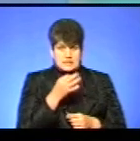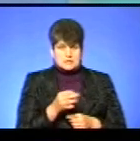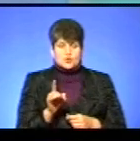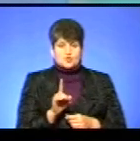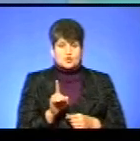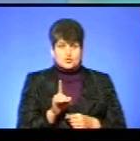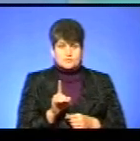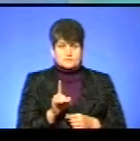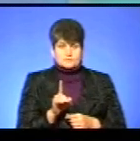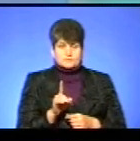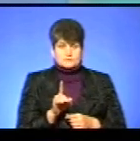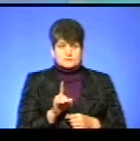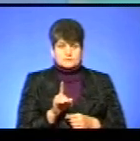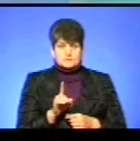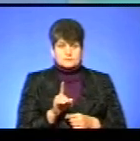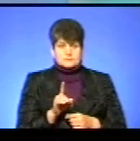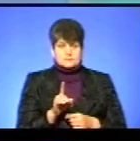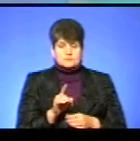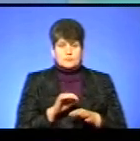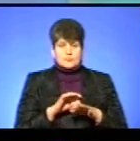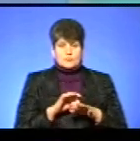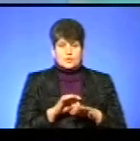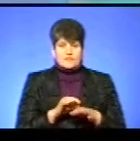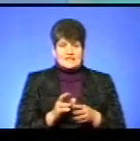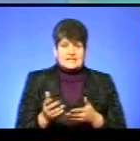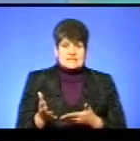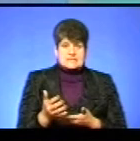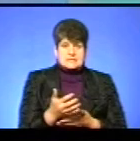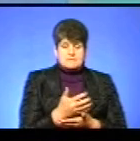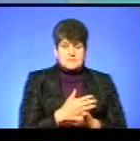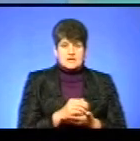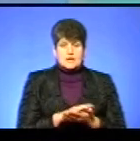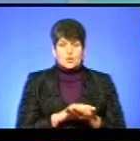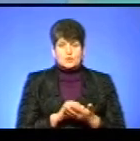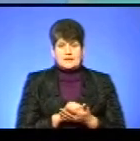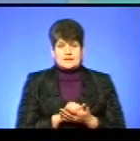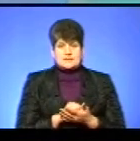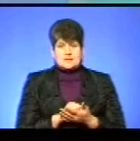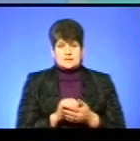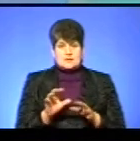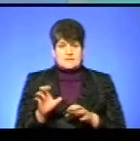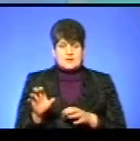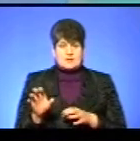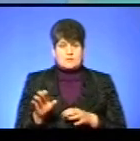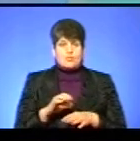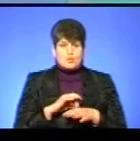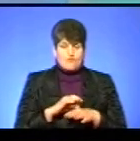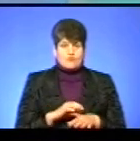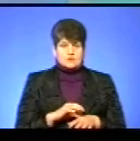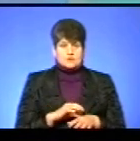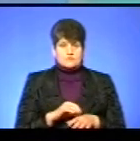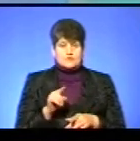проведена збір і утилізація даних тварин. Проводилась вона